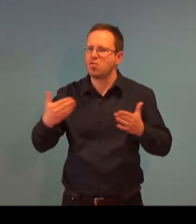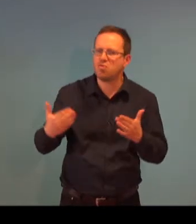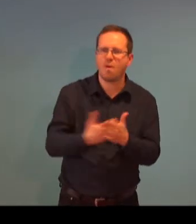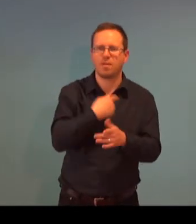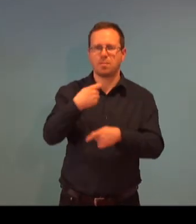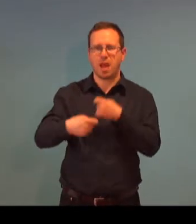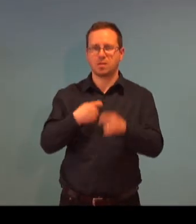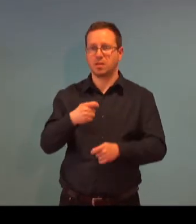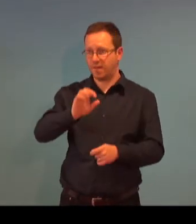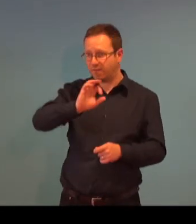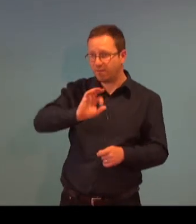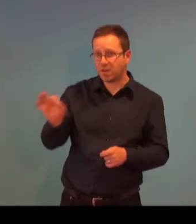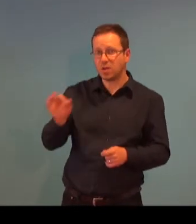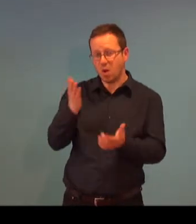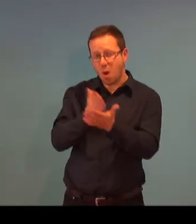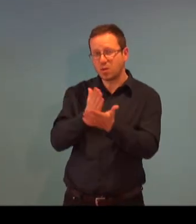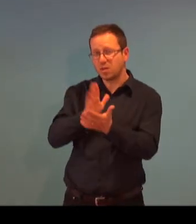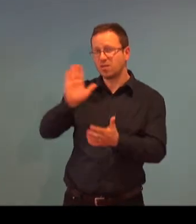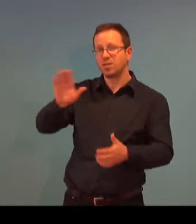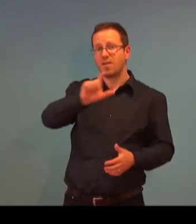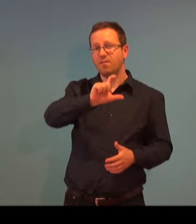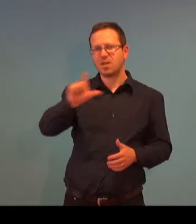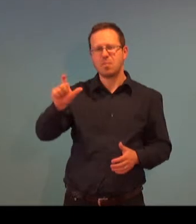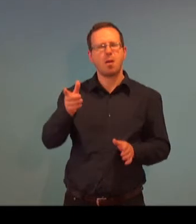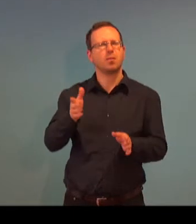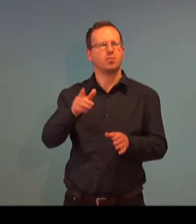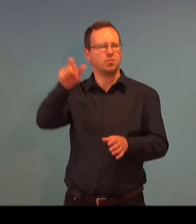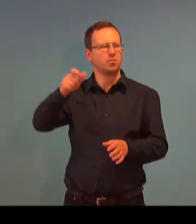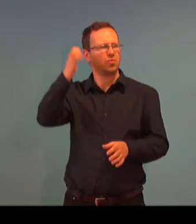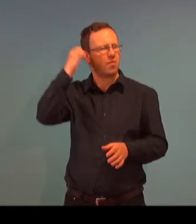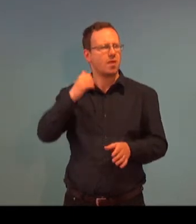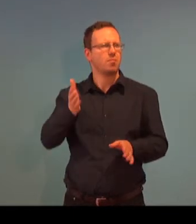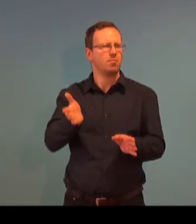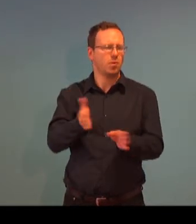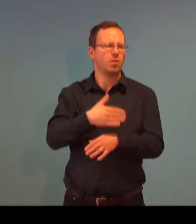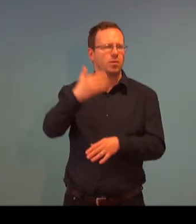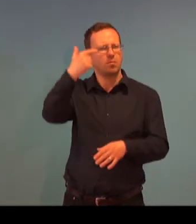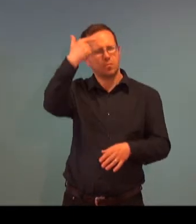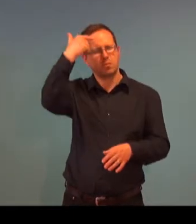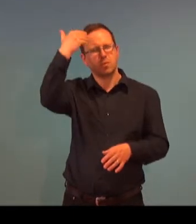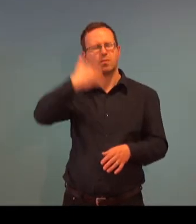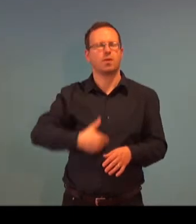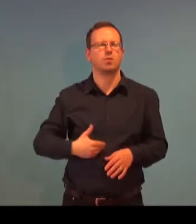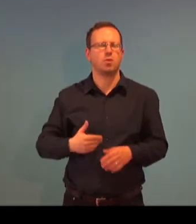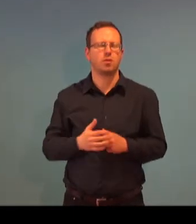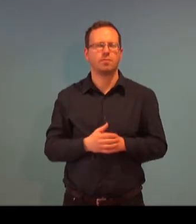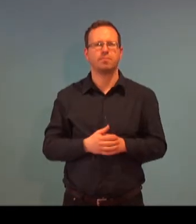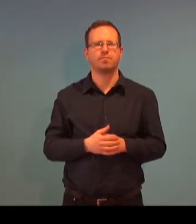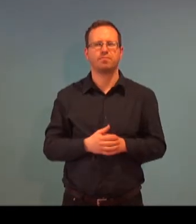zda by s vámi upracovat, jestli by ho bavilo práce, vyzkoušení si toho, zda by nemohl být dobrý zaměstnanec třeba pro Ergo Aktiv?